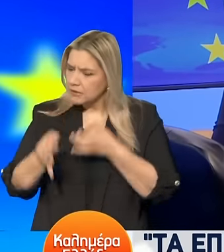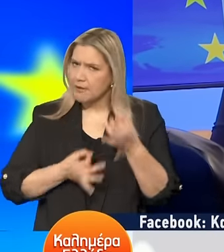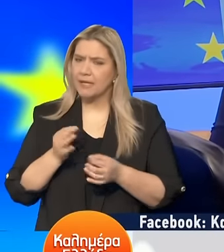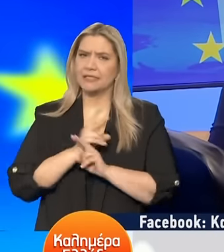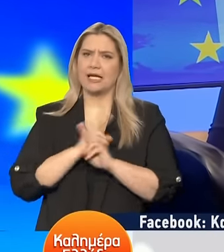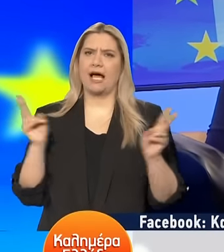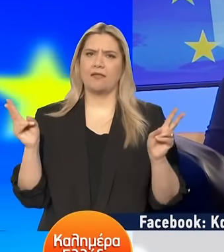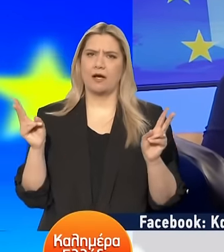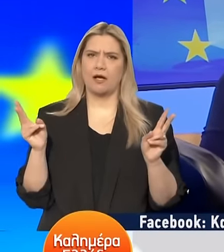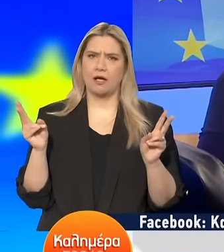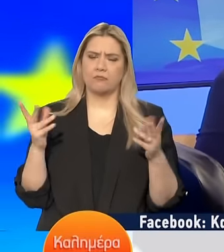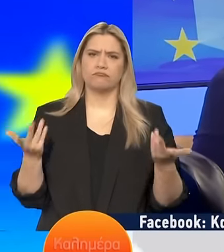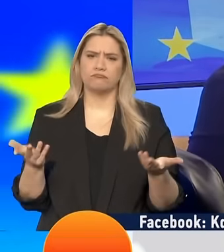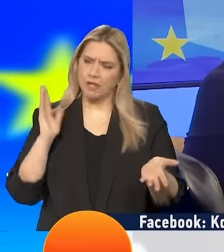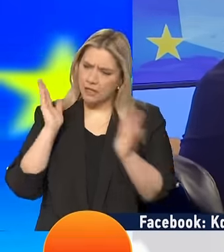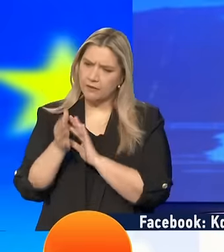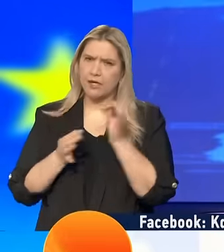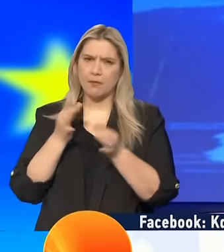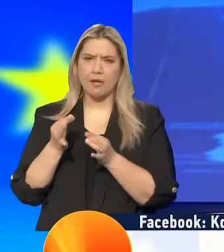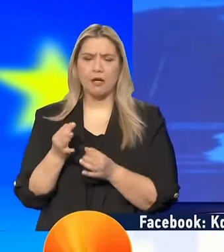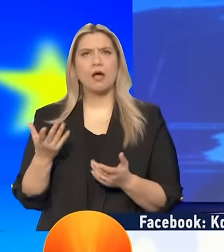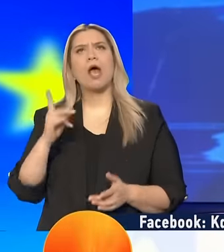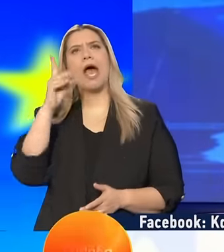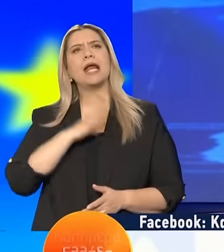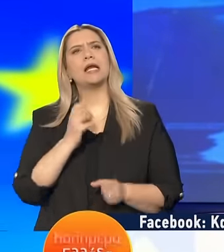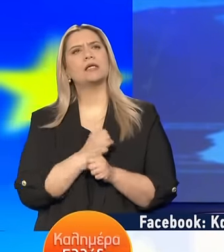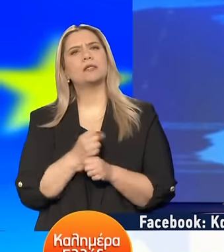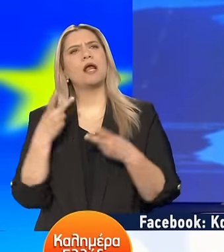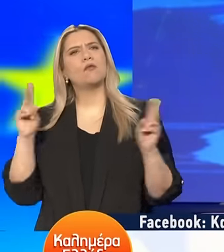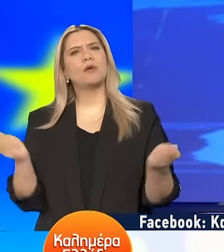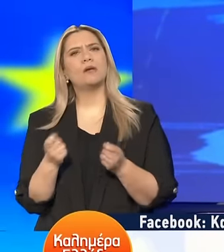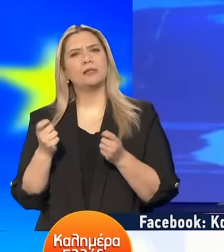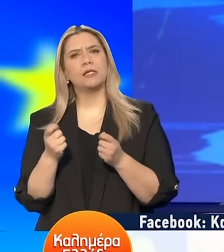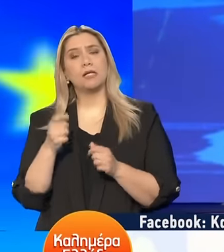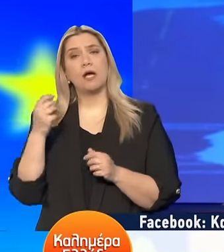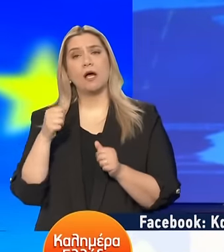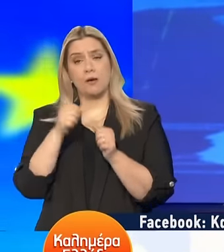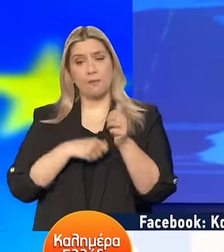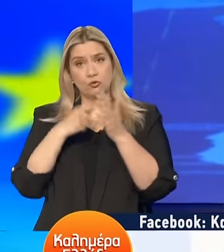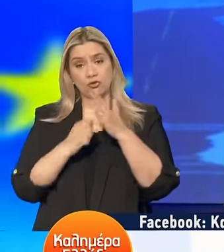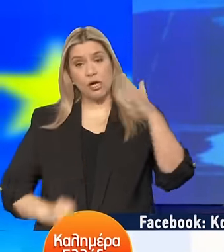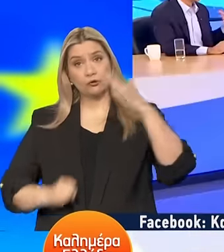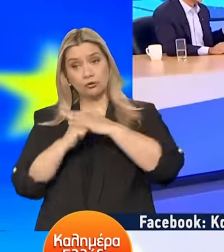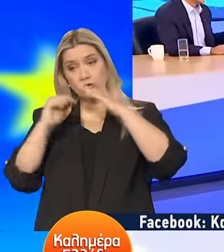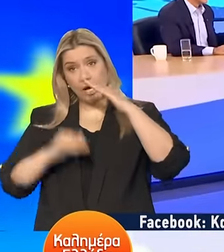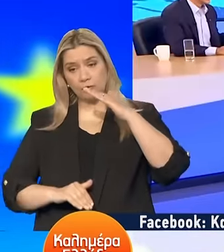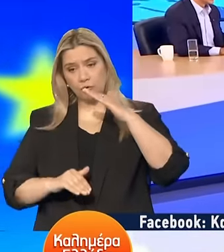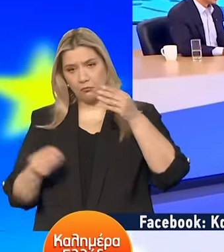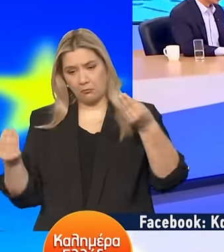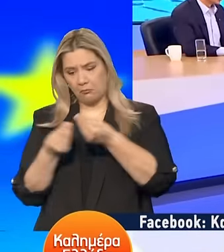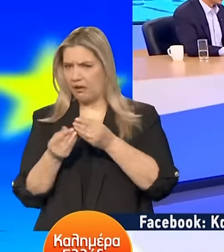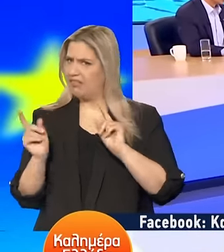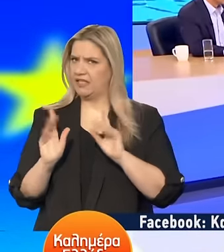μπορεί να μην είναι δημοφιλές Ότι δεν μπορεί ένας ελεύθερος επαγγελματίας Να δηλώνει εισόδημα κάτω από το κρατουατομισθό Αν πιστεύει όμως Ότι αδικείται